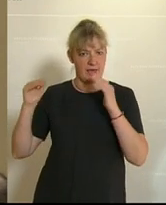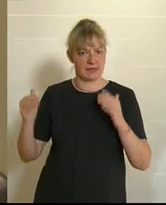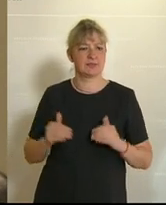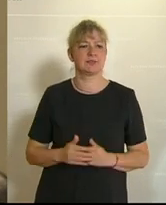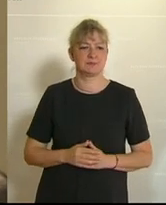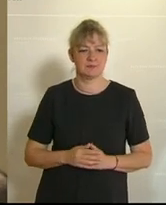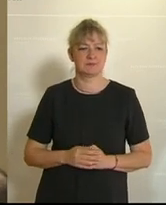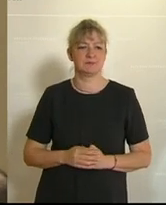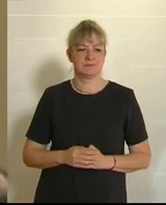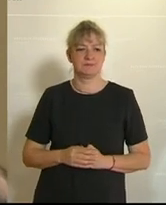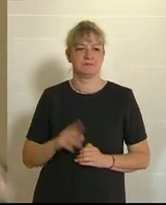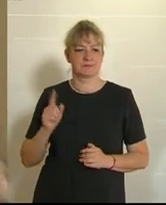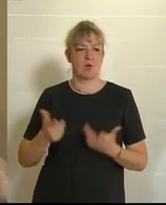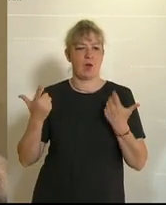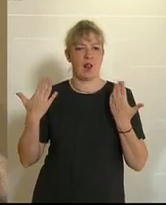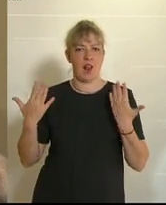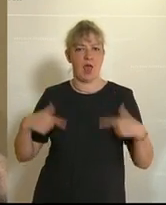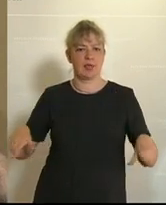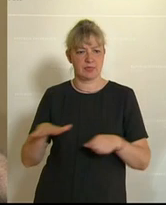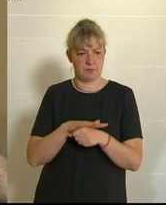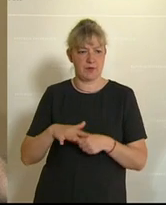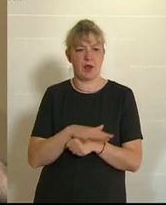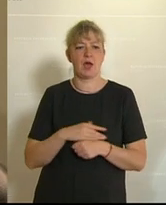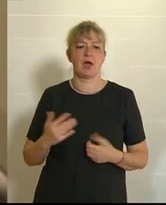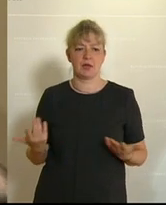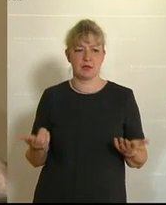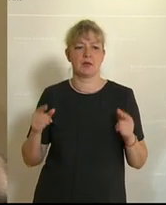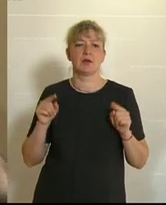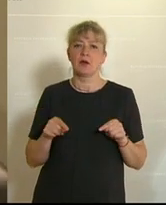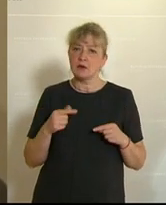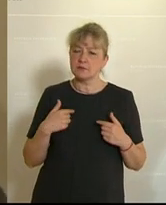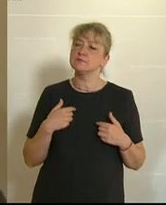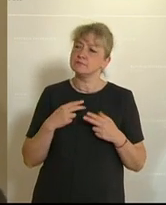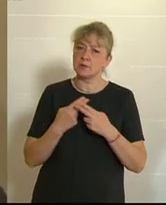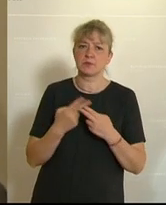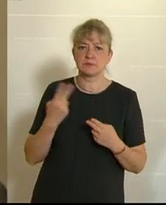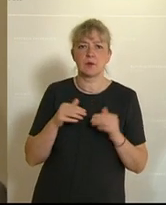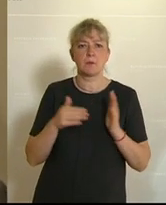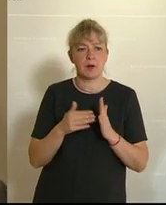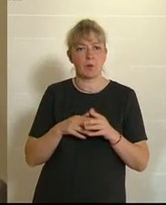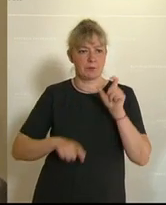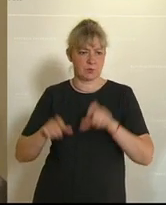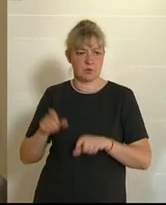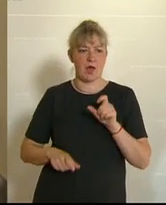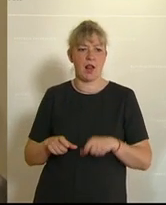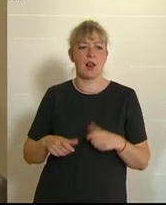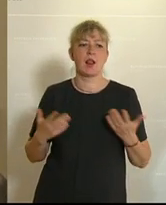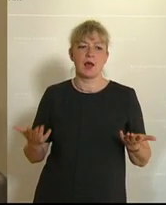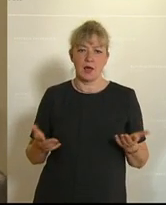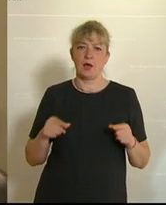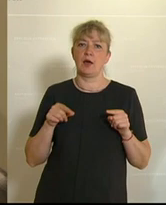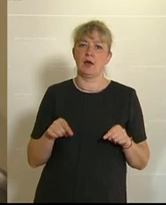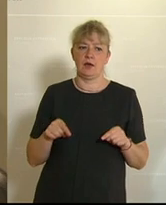im ländlichen Raum. Und um dem gerecht zu werden, braucht es natürlich auch entsprechend Personal. Wir bilden aus